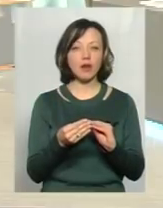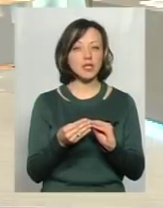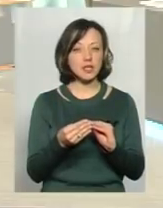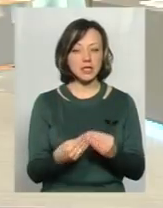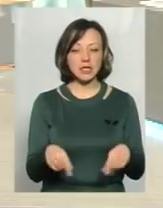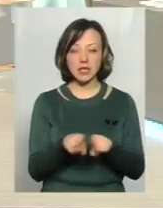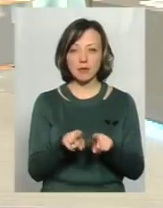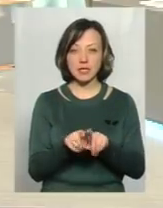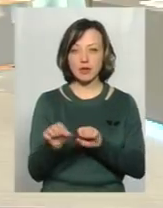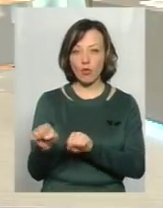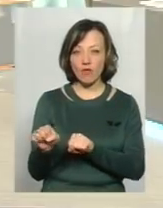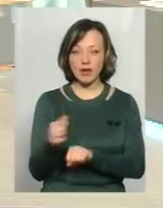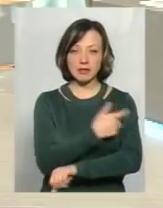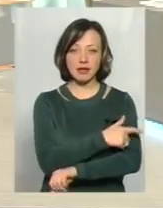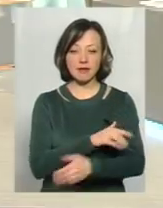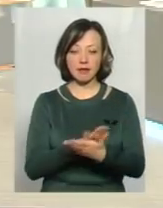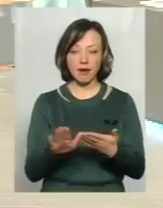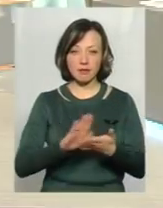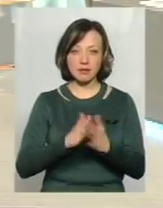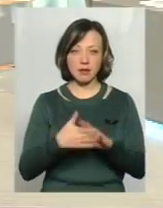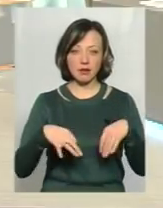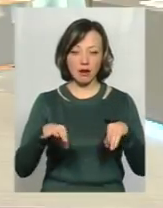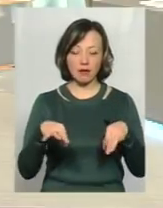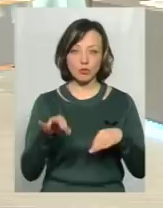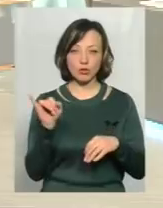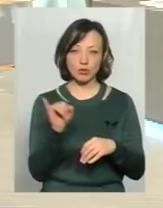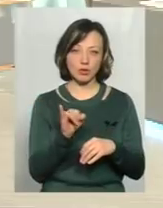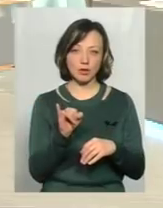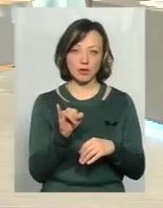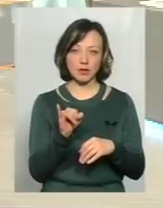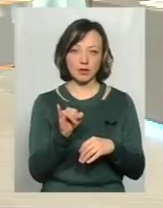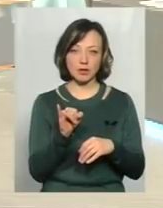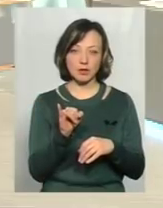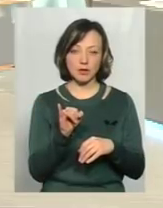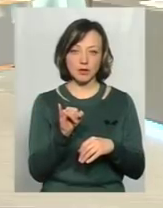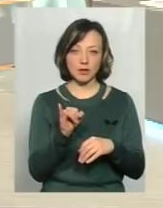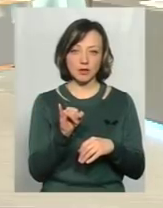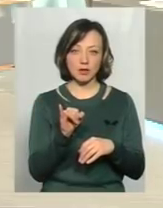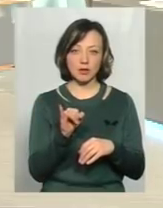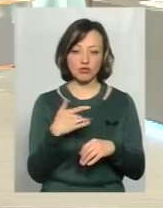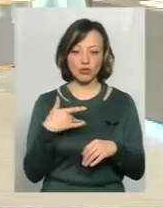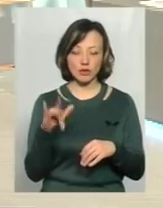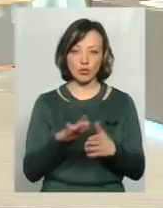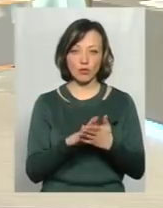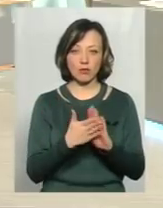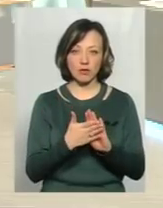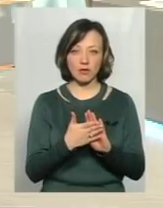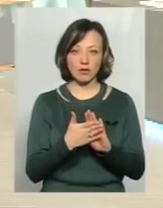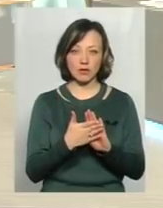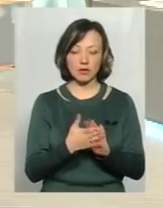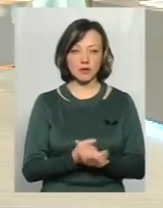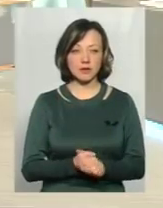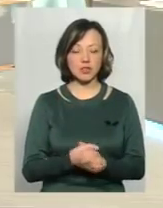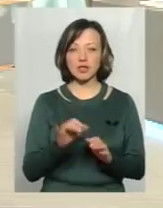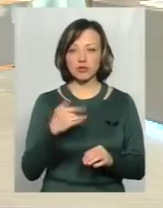саме страхування, санітарний стан транспортних засобів, і, ну, досить жорсткі умови і досить жорсткі штрафні